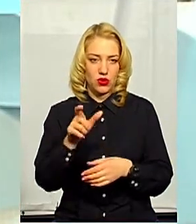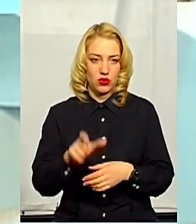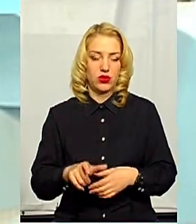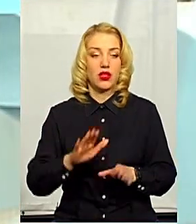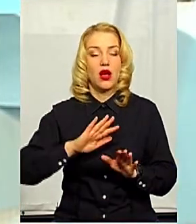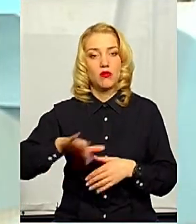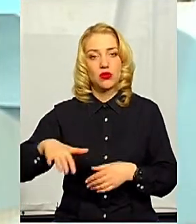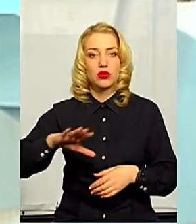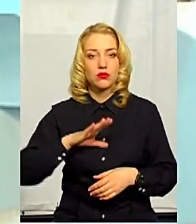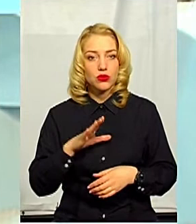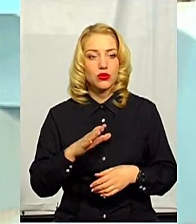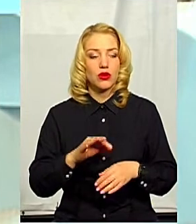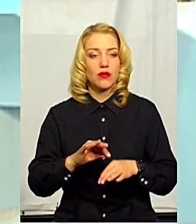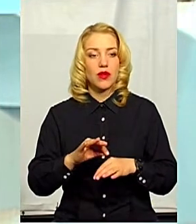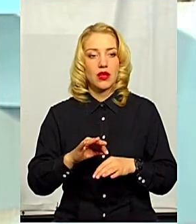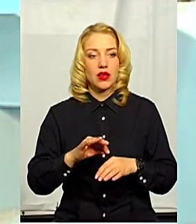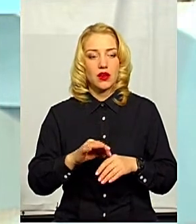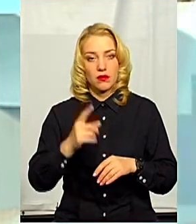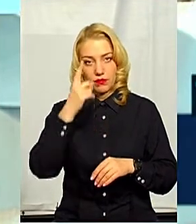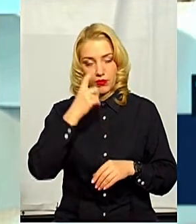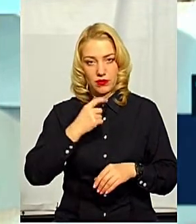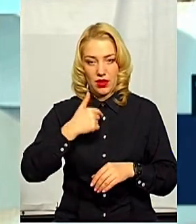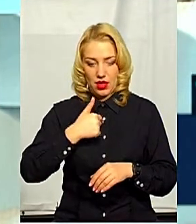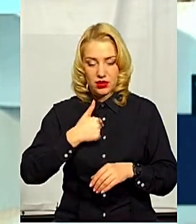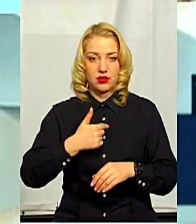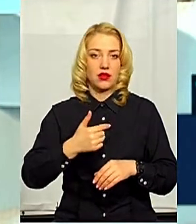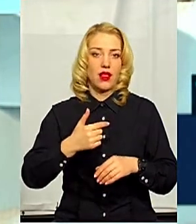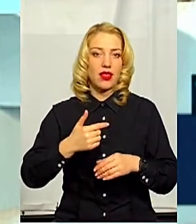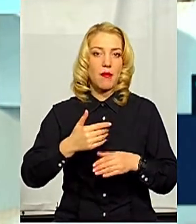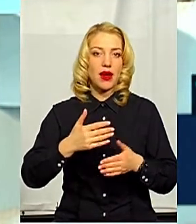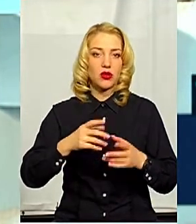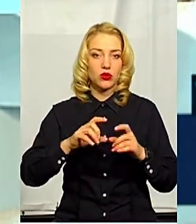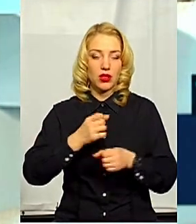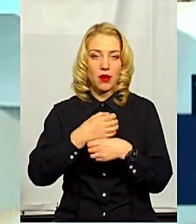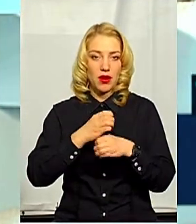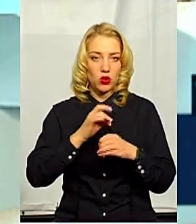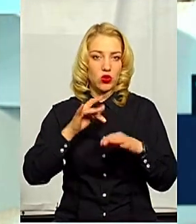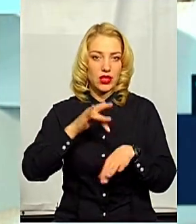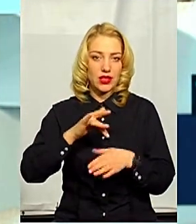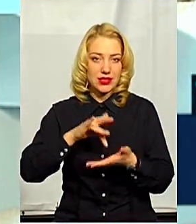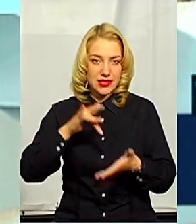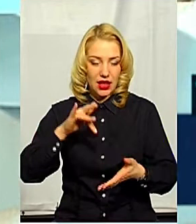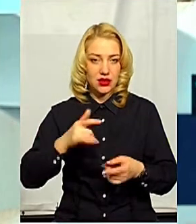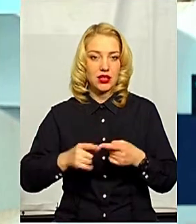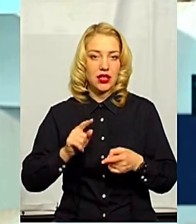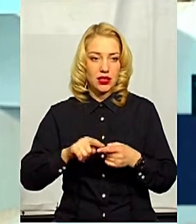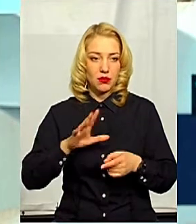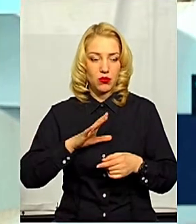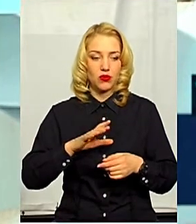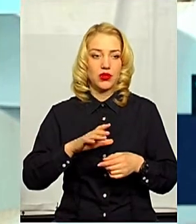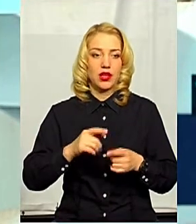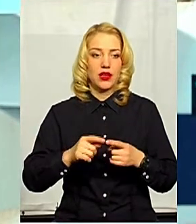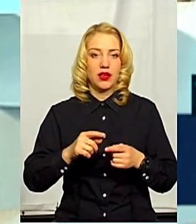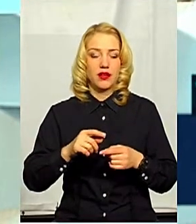подане екстрене повідомлення до нас в лабораторний центр. От встановлений епітанамнез,